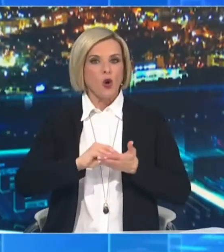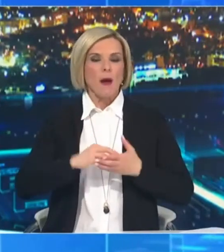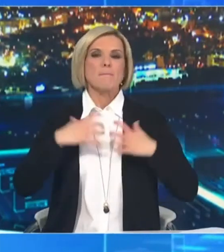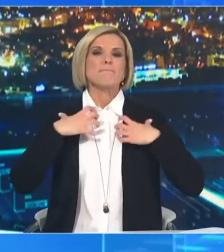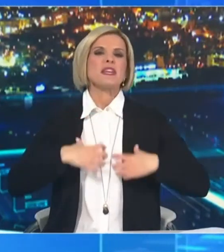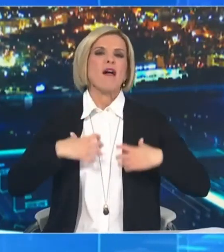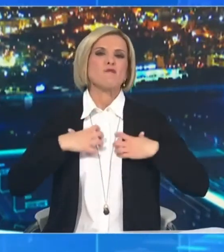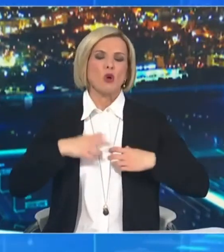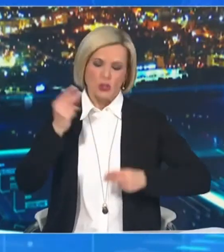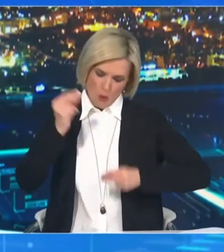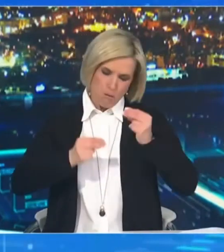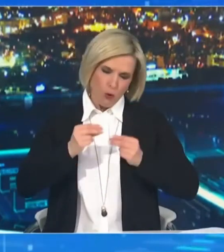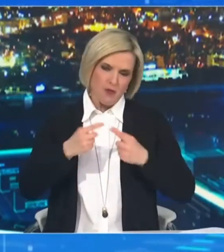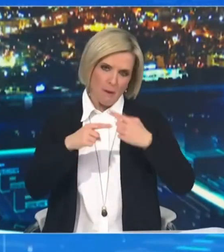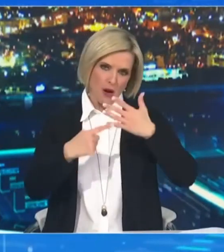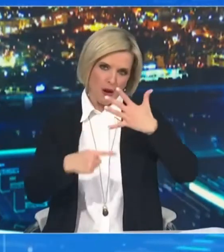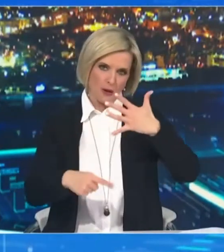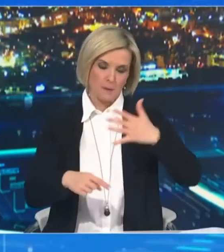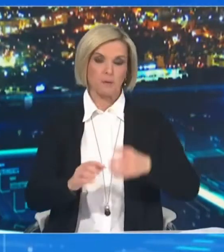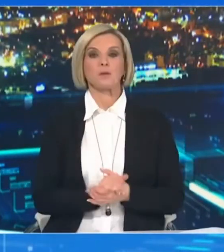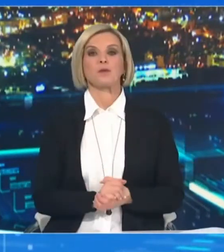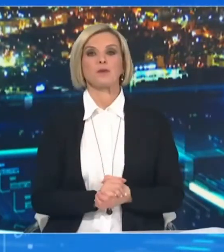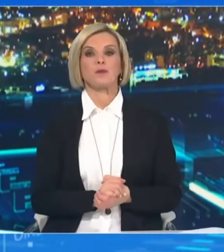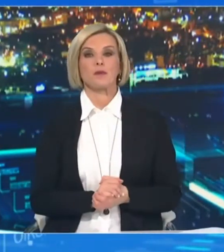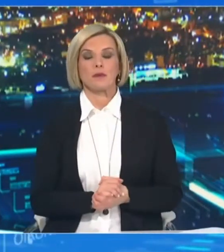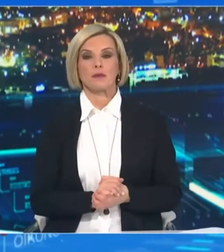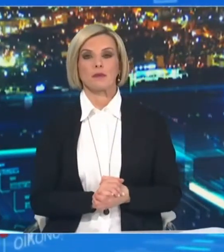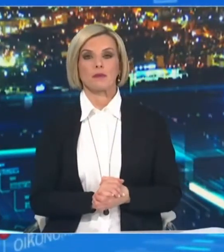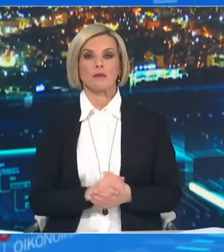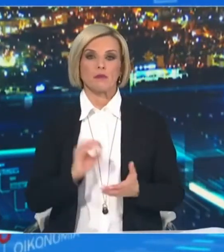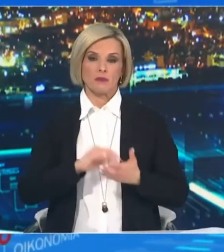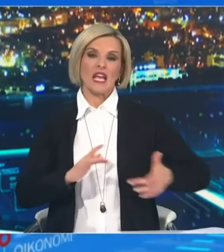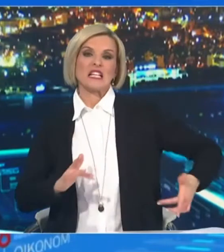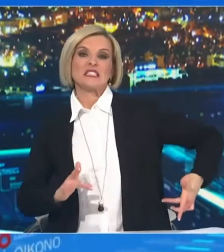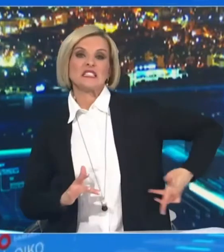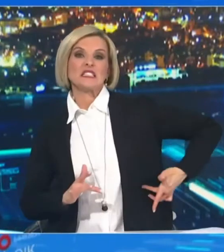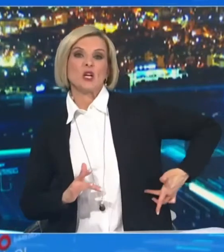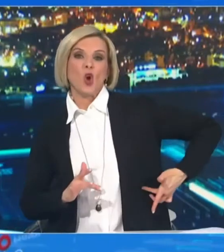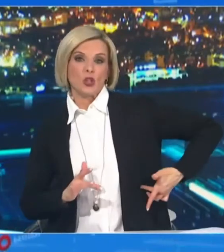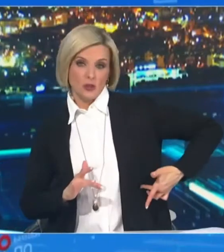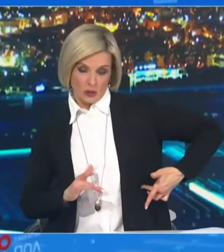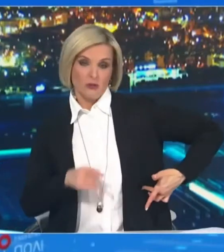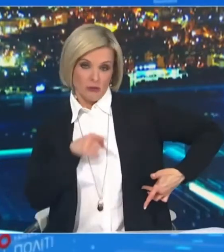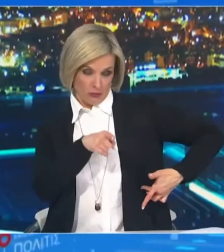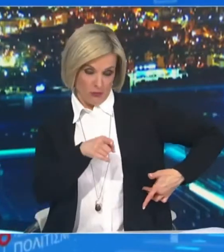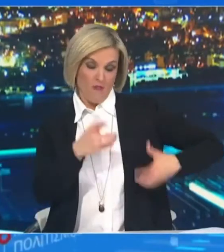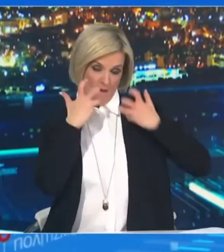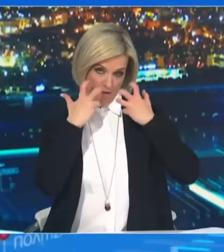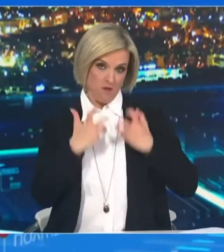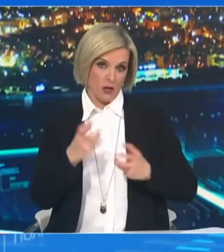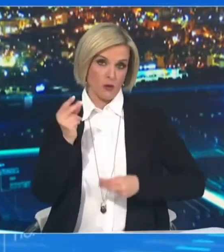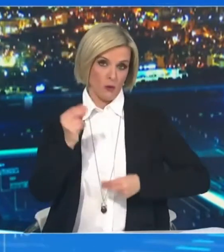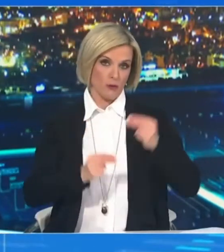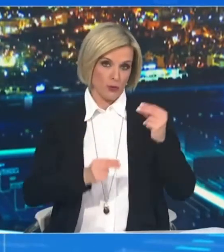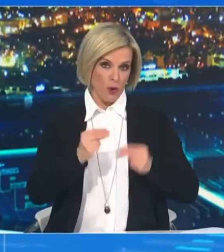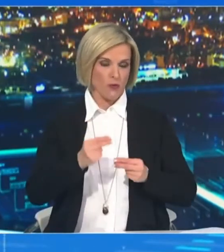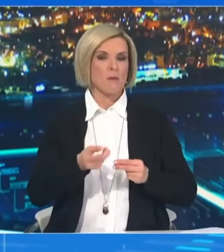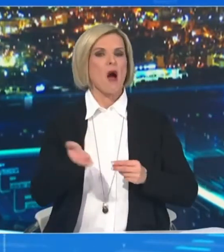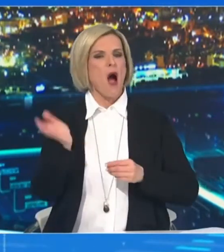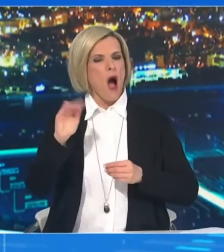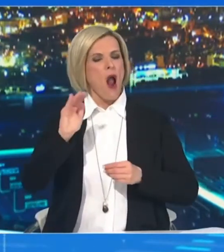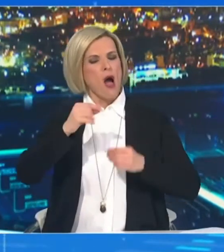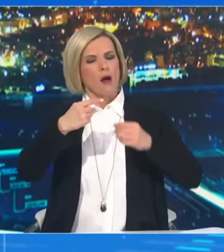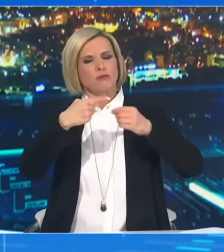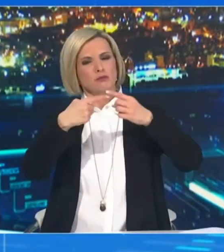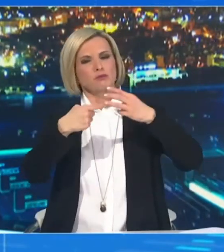Επίσης, σοβαρή υπατική νόσος, ανοσοκαταστολή και άλλα νοσήματα στα